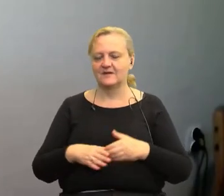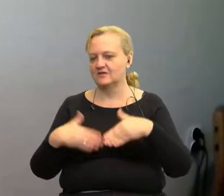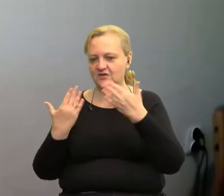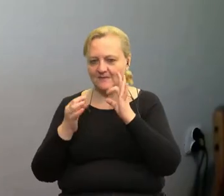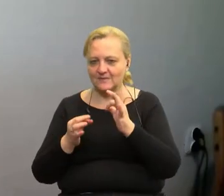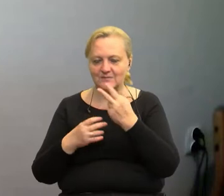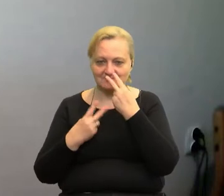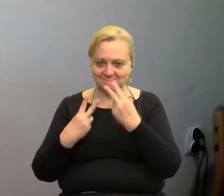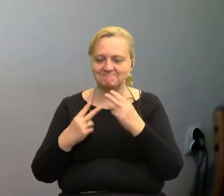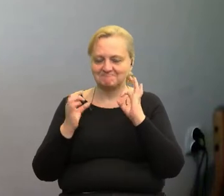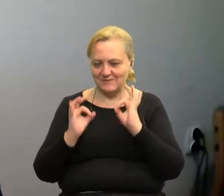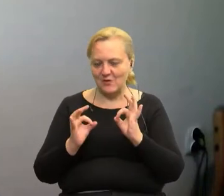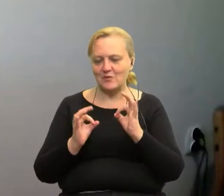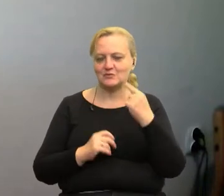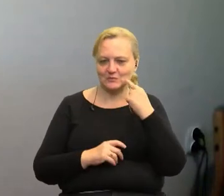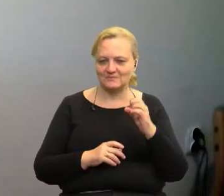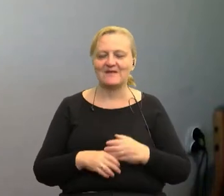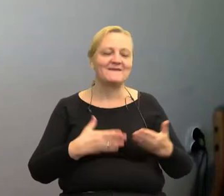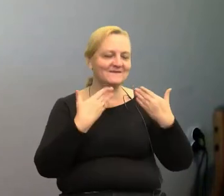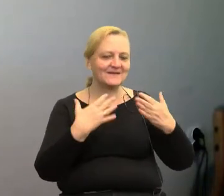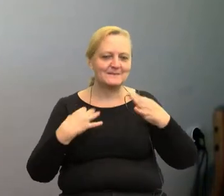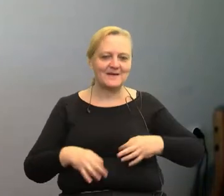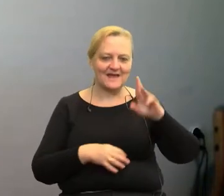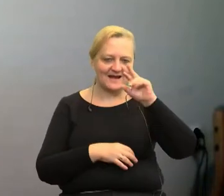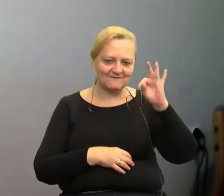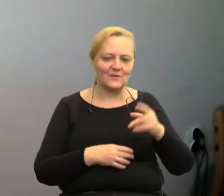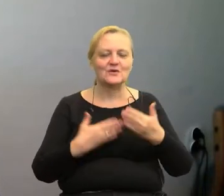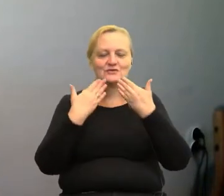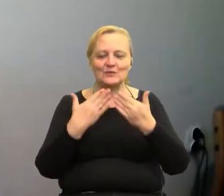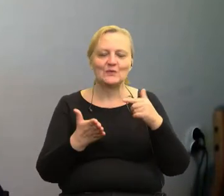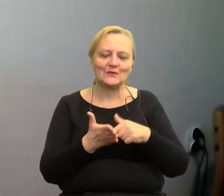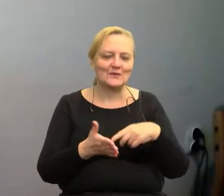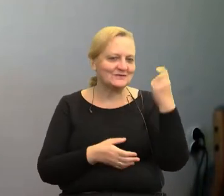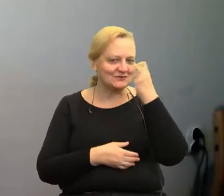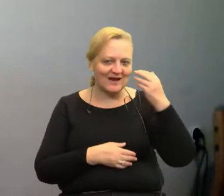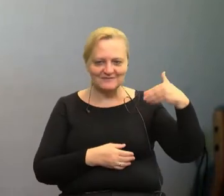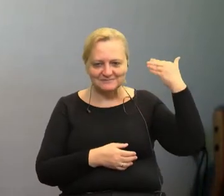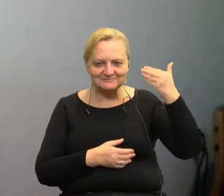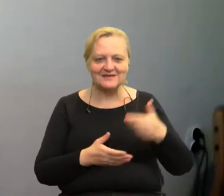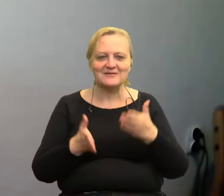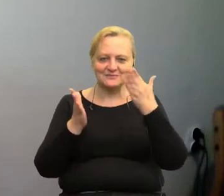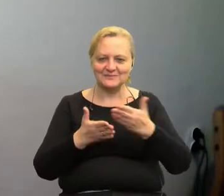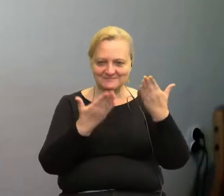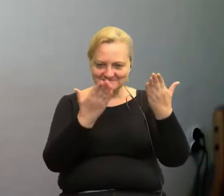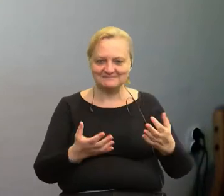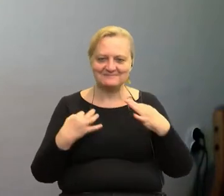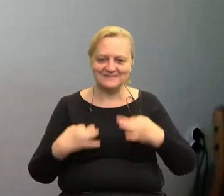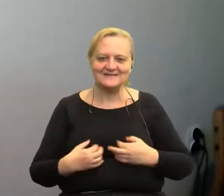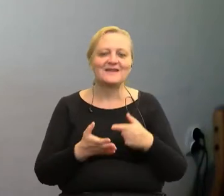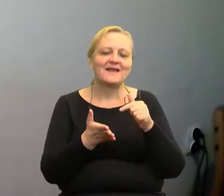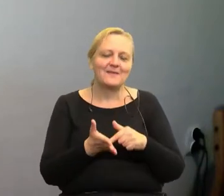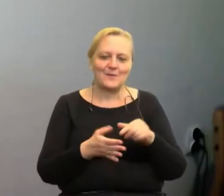dobry, widzę doskonale i słyszę. Witamy serdecznie Panie Rafale. Dziękujemy za tą ciekawą prezentację przygotowaną przez Państwa,